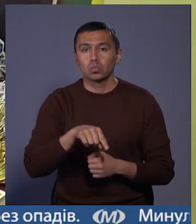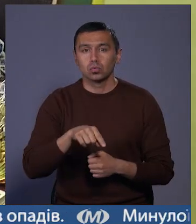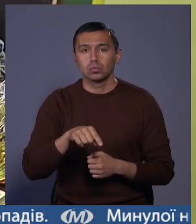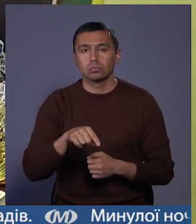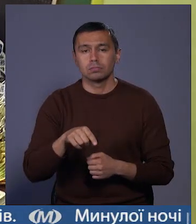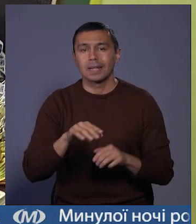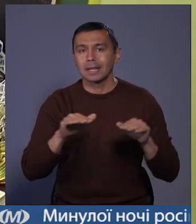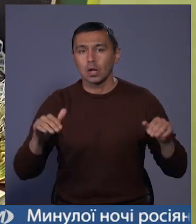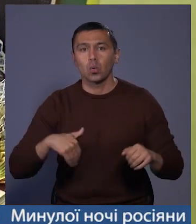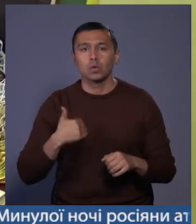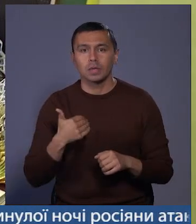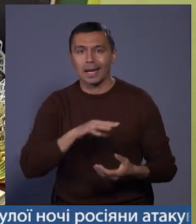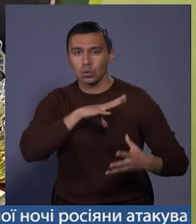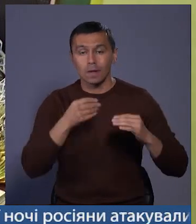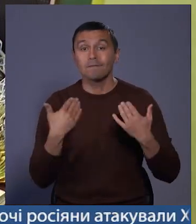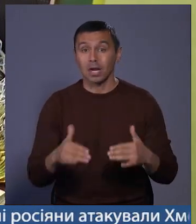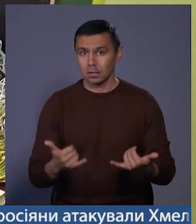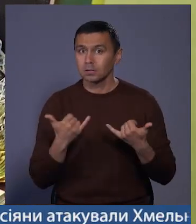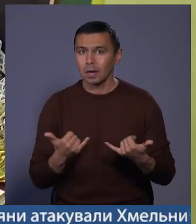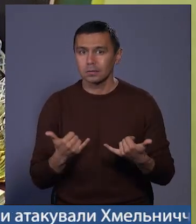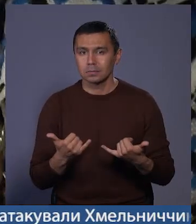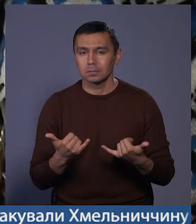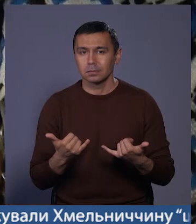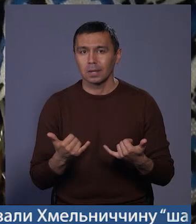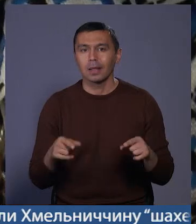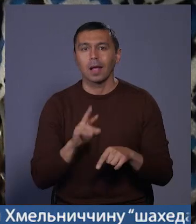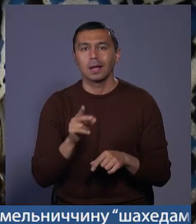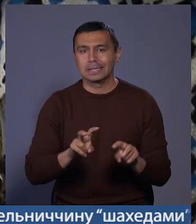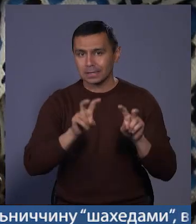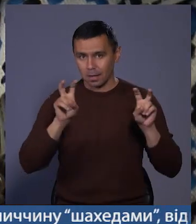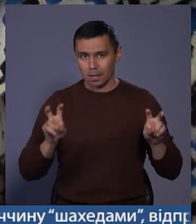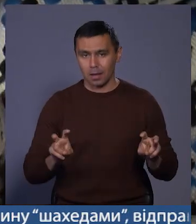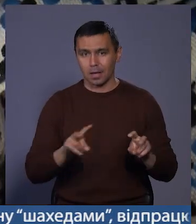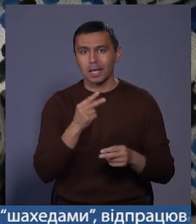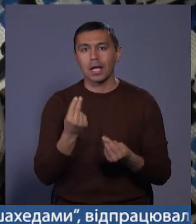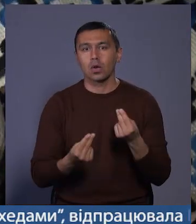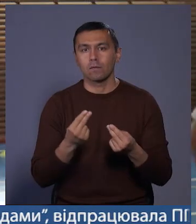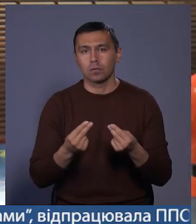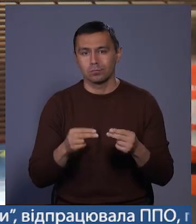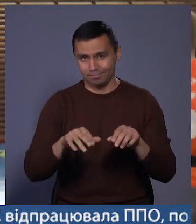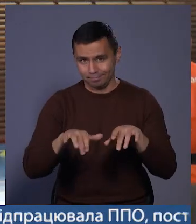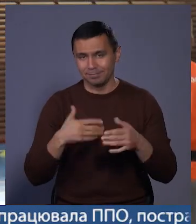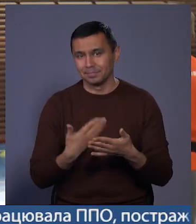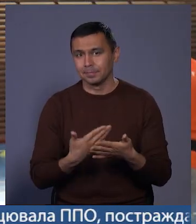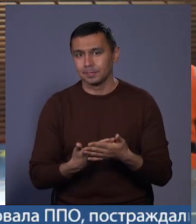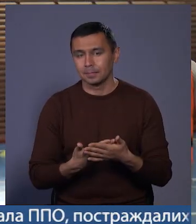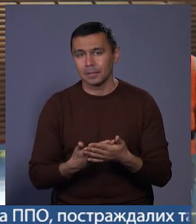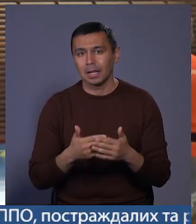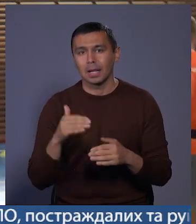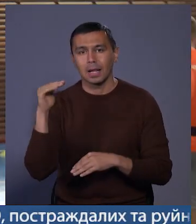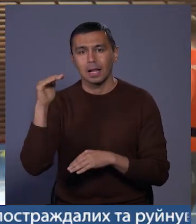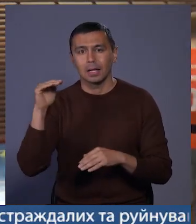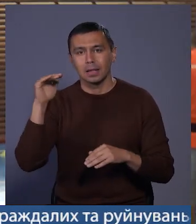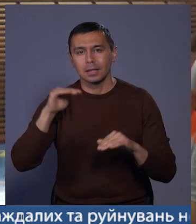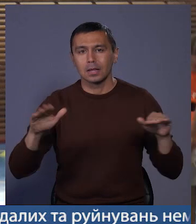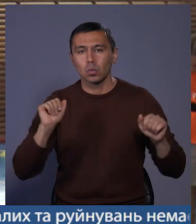дитина хоче результат вже і зараз. Так як сідає за ігрову консоль, дитина може бути